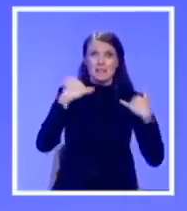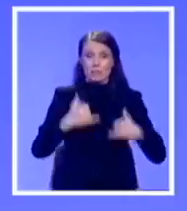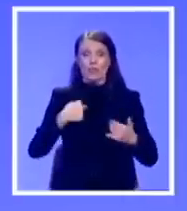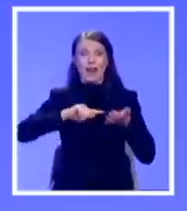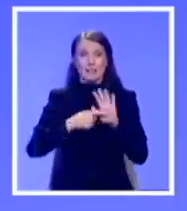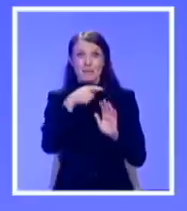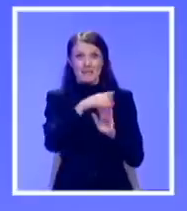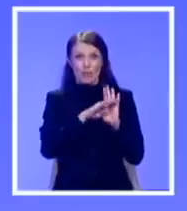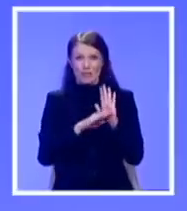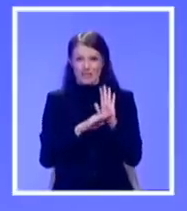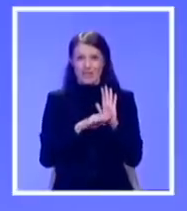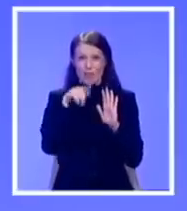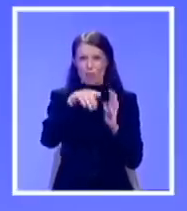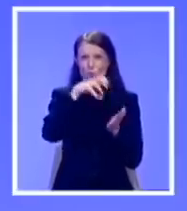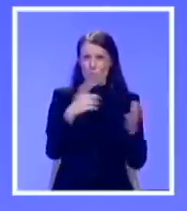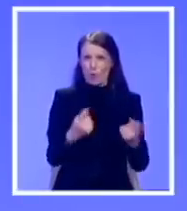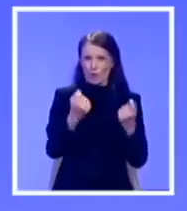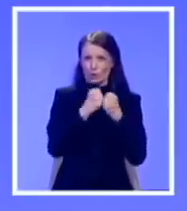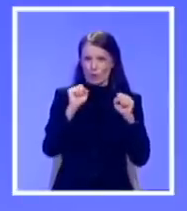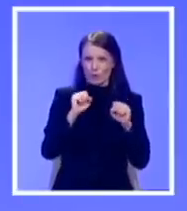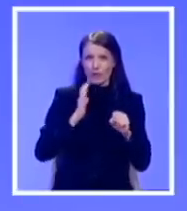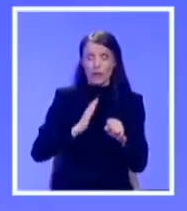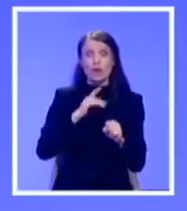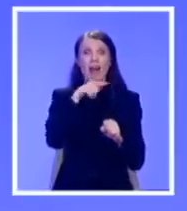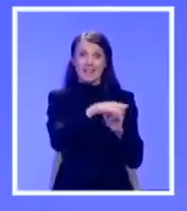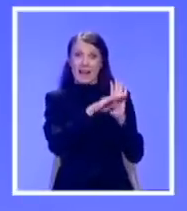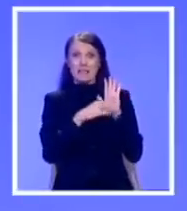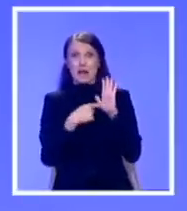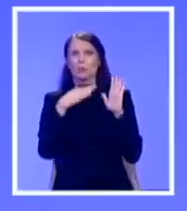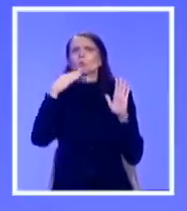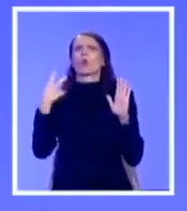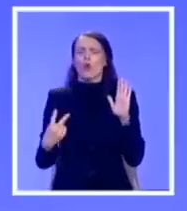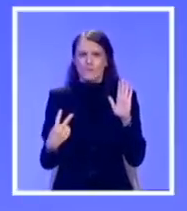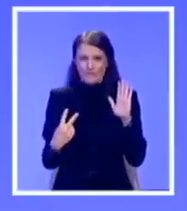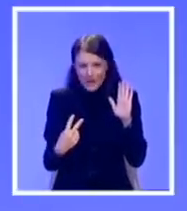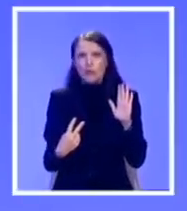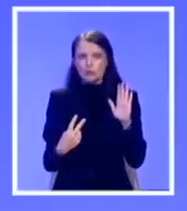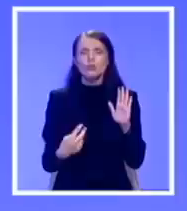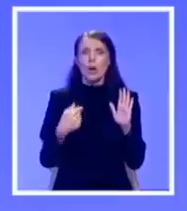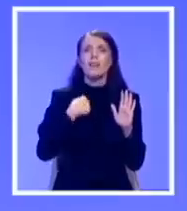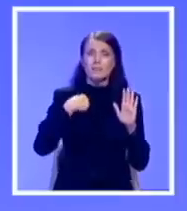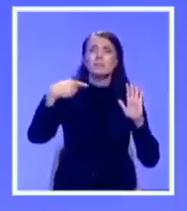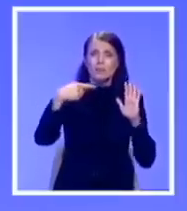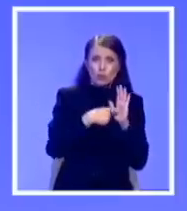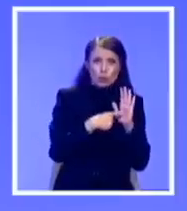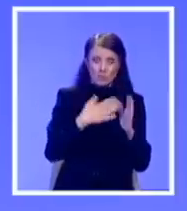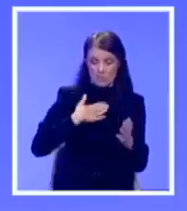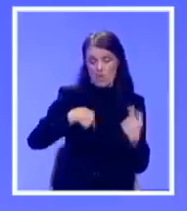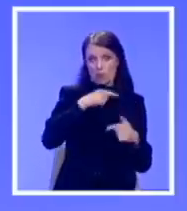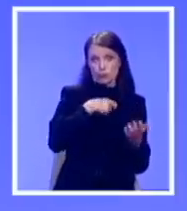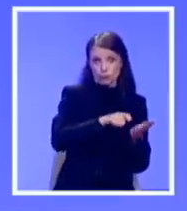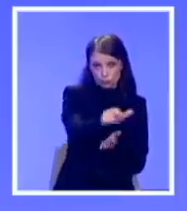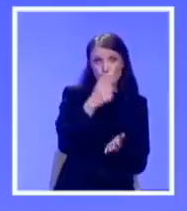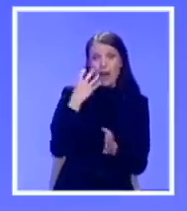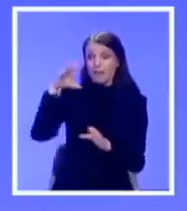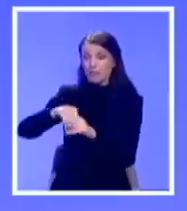slobodnih građana i on je toliko važan da će pokret slobodnih građana smatrati jednom od svojih glavnih zadataka upravo sprovođenje